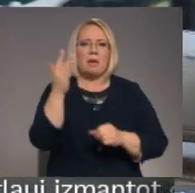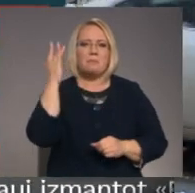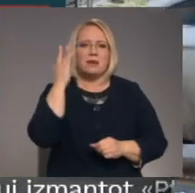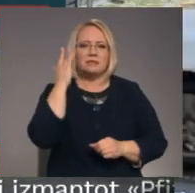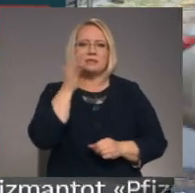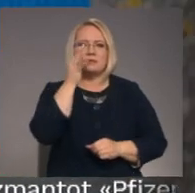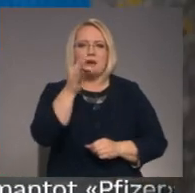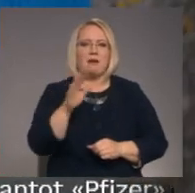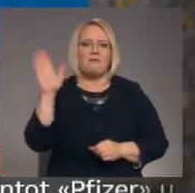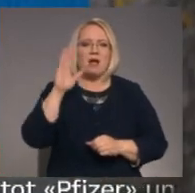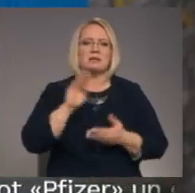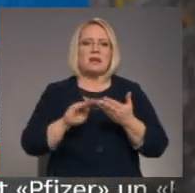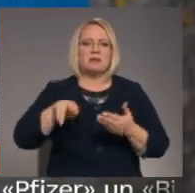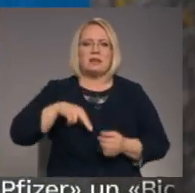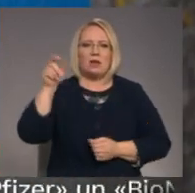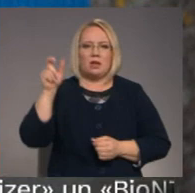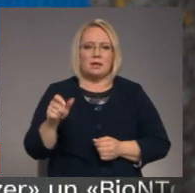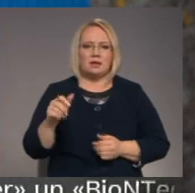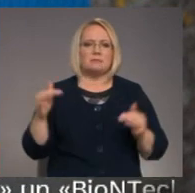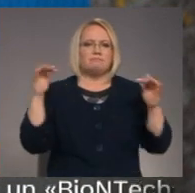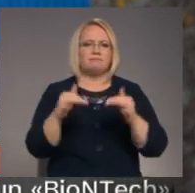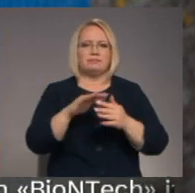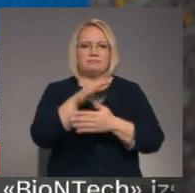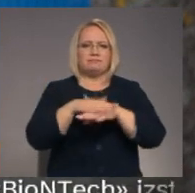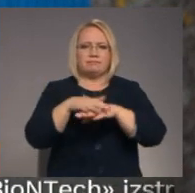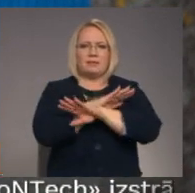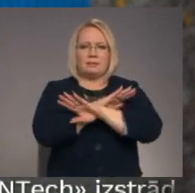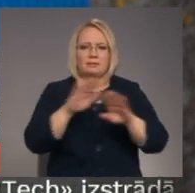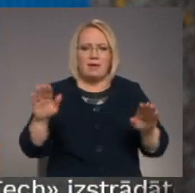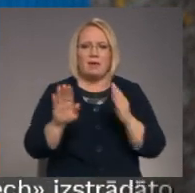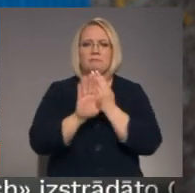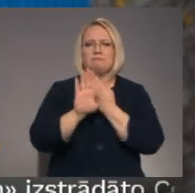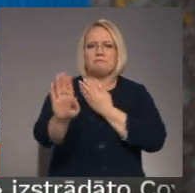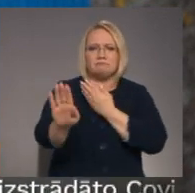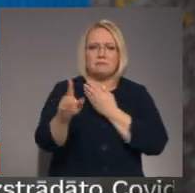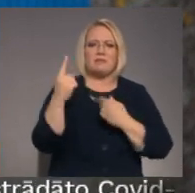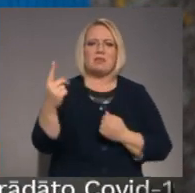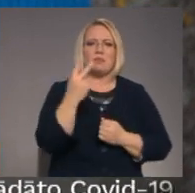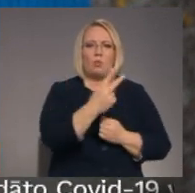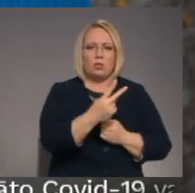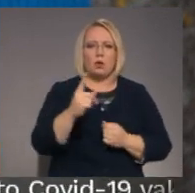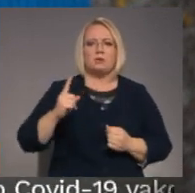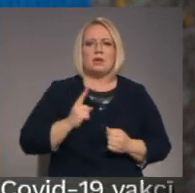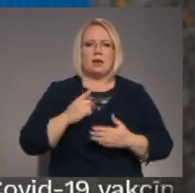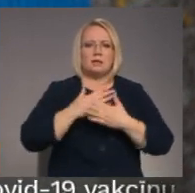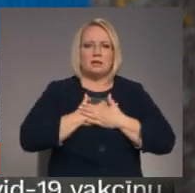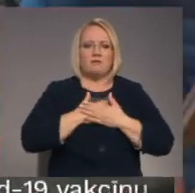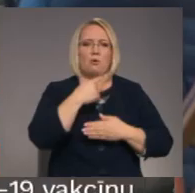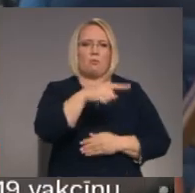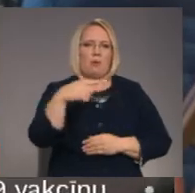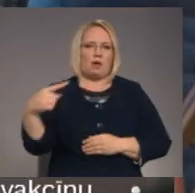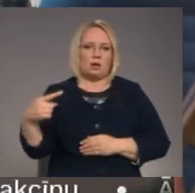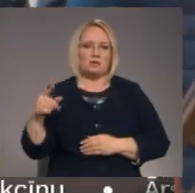valsts kancelējas direktors proti – nepulcēties, distancēties citam no cita, sargāt sevi un pārējos pie